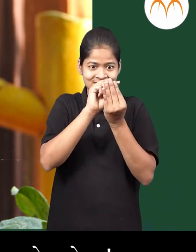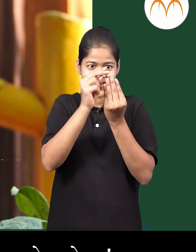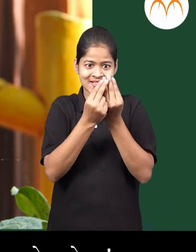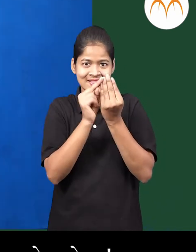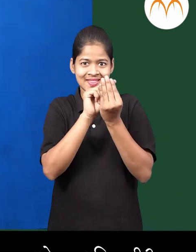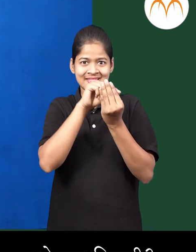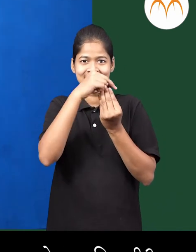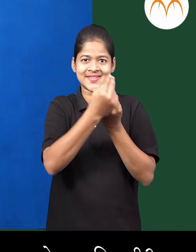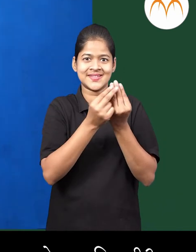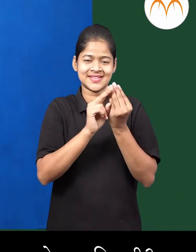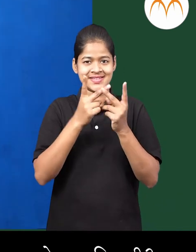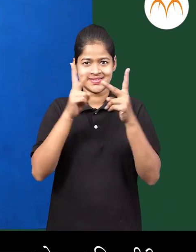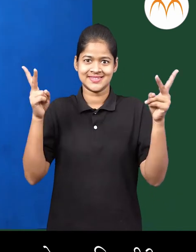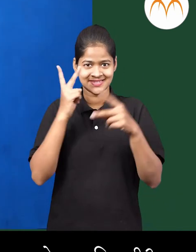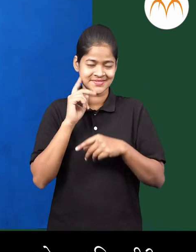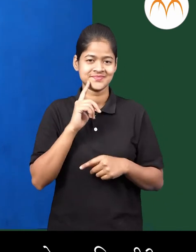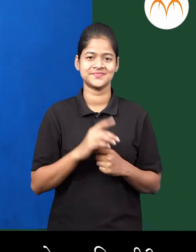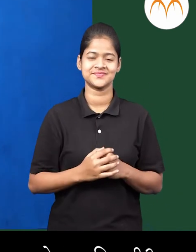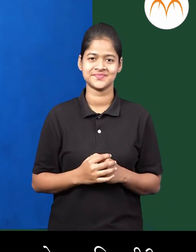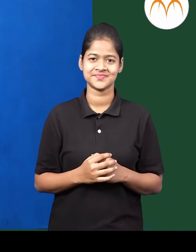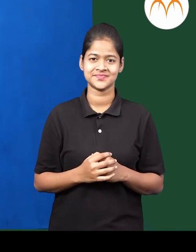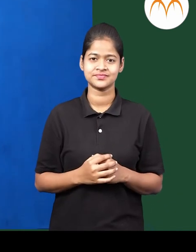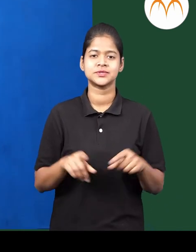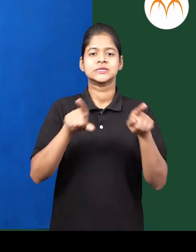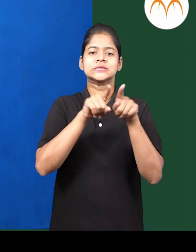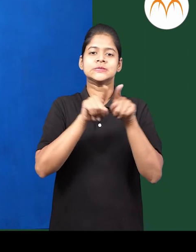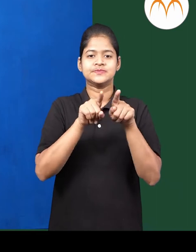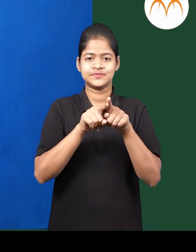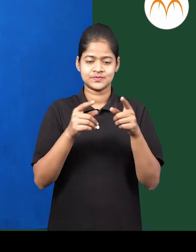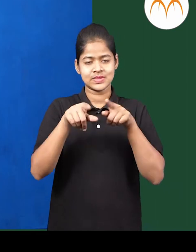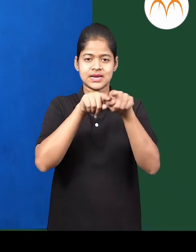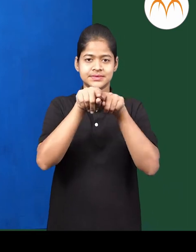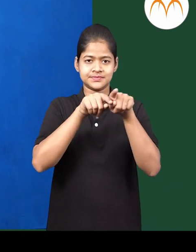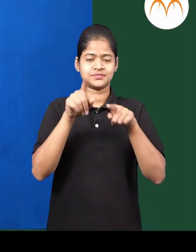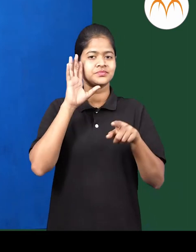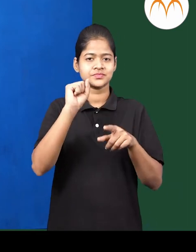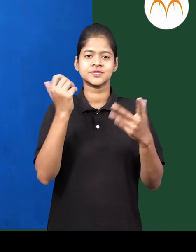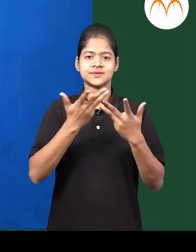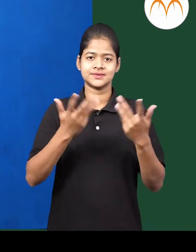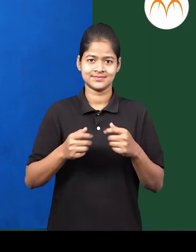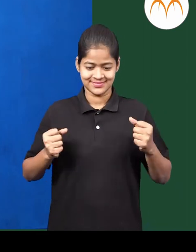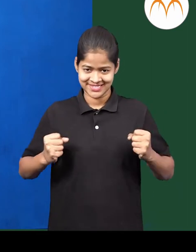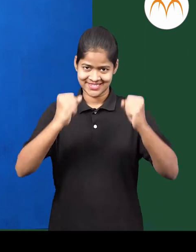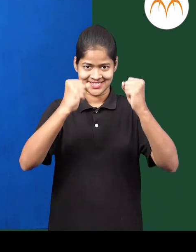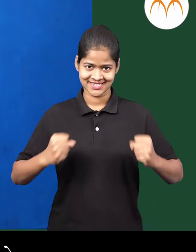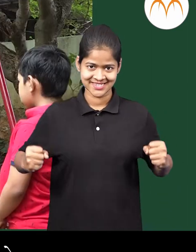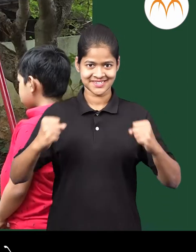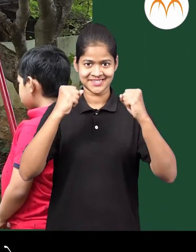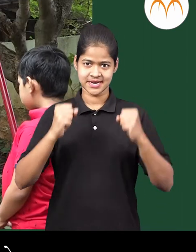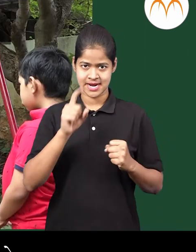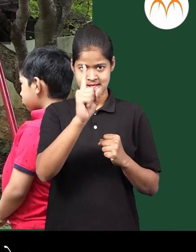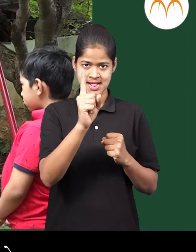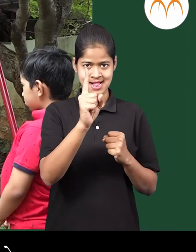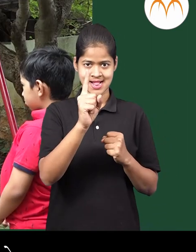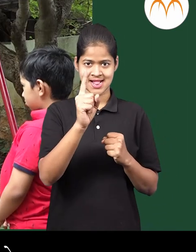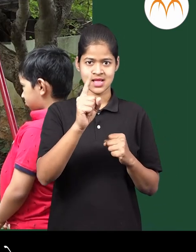अशी आजुन काई काई उधारण आपनेले येताना दिसली जर आठवा बगू बरोबर, जोपाडा एक,